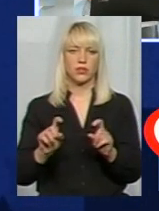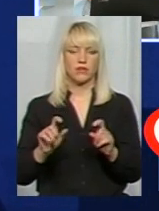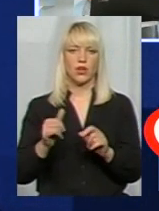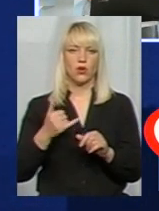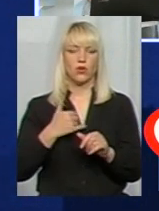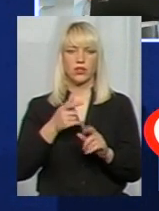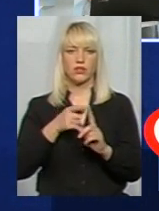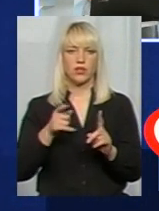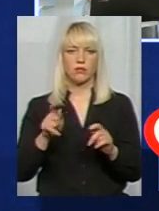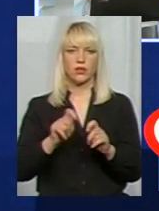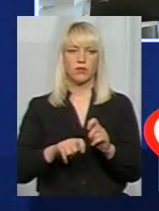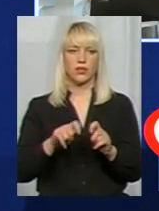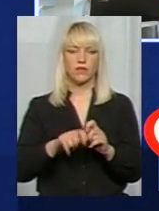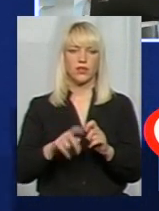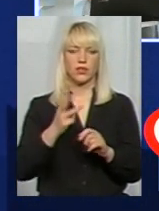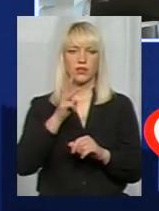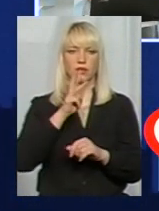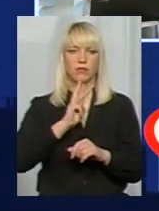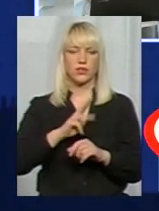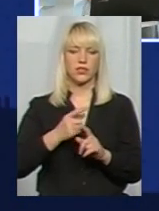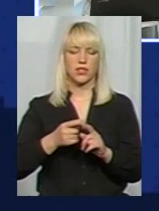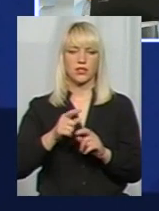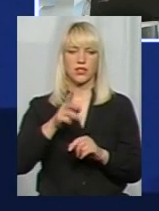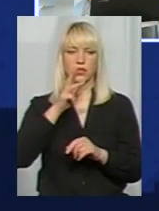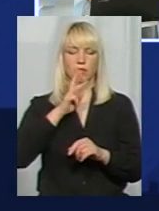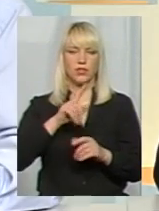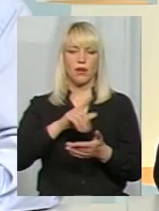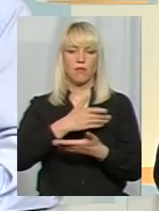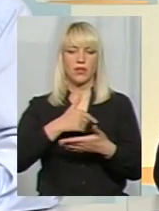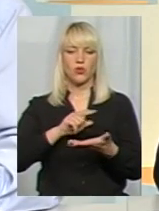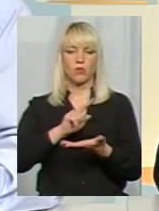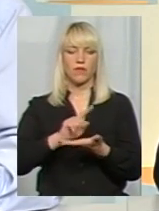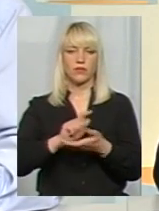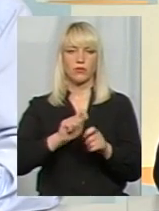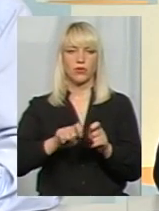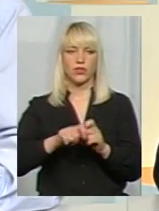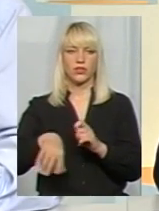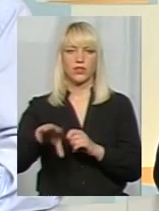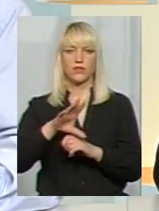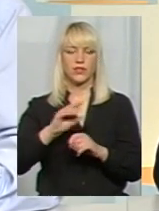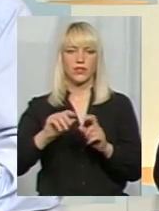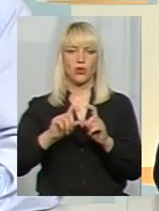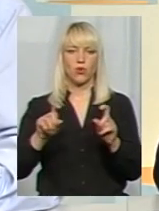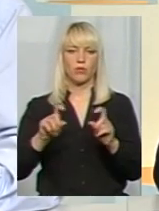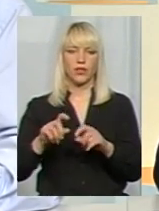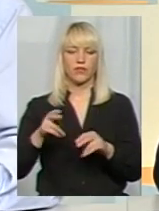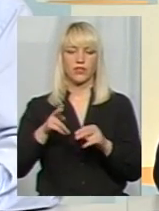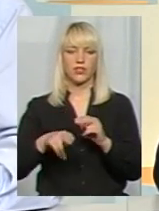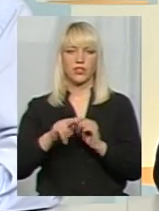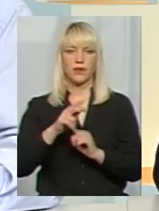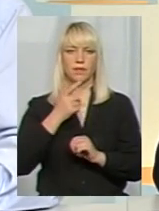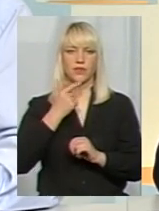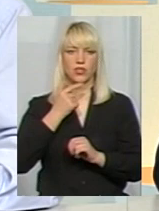у нас термін є перевірки 3 місяці, от за цих 3 місяці ми зобов'язані перевірити всі об'єкти. В червні місяці, в кінеці червнього місяця, ми